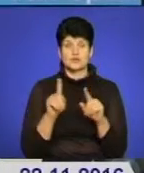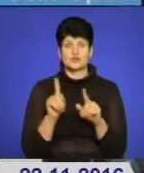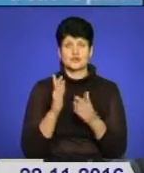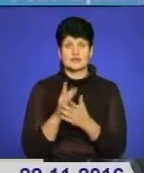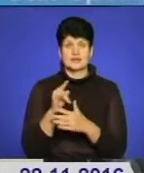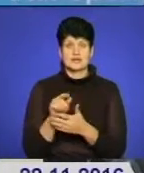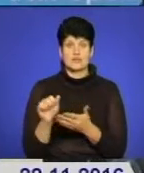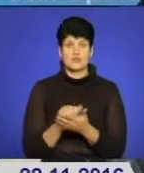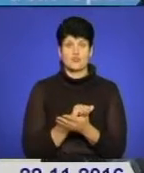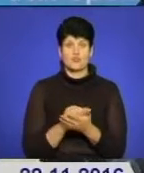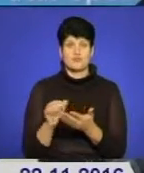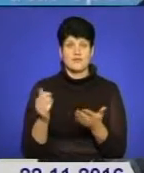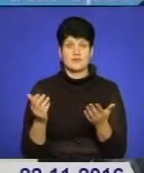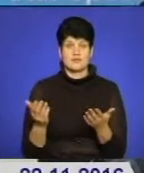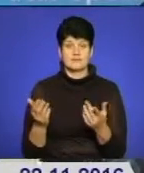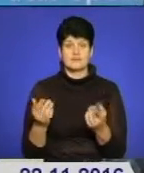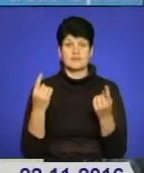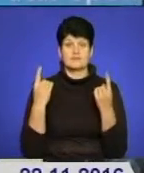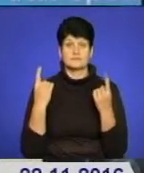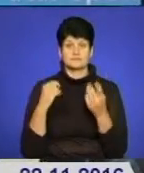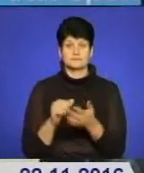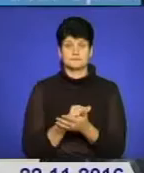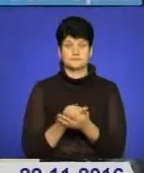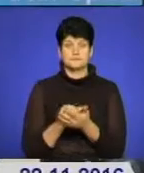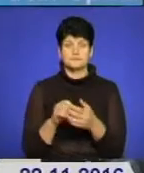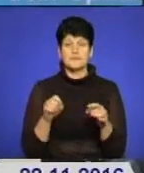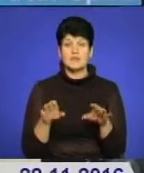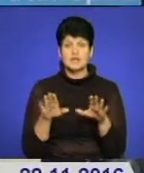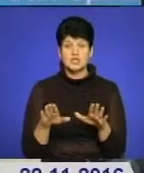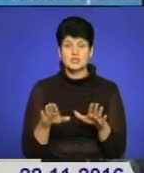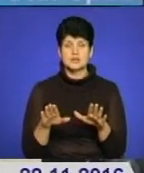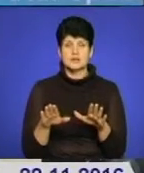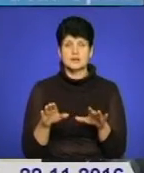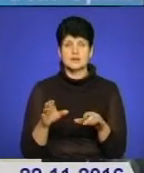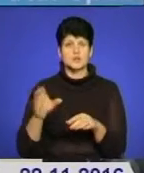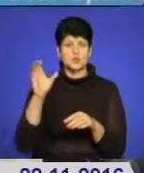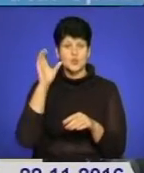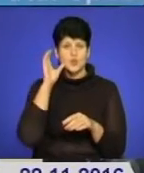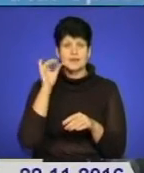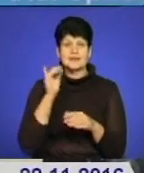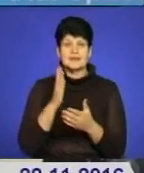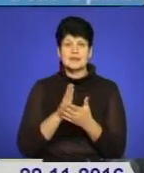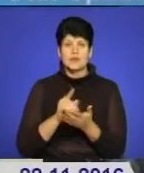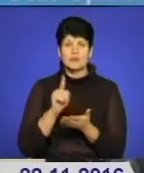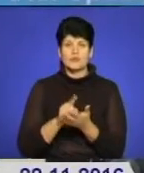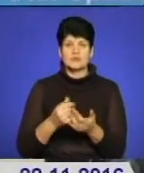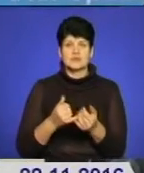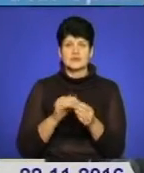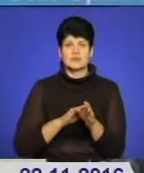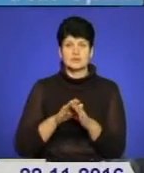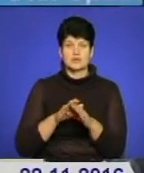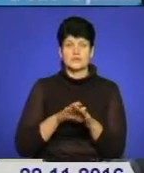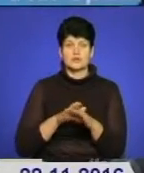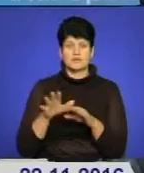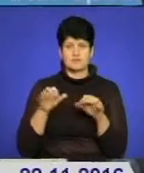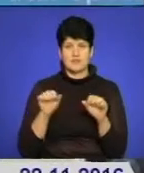документ, глобальний документ, як рішення парламентських слухань, які є обов'язковими для виконання виконавчою